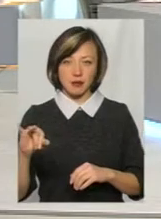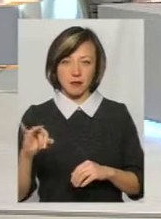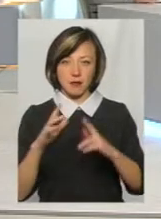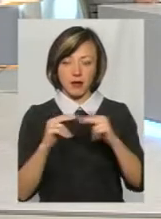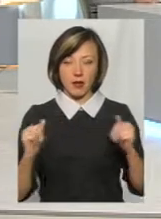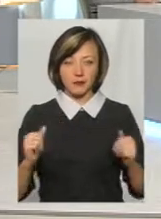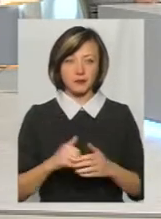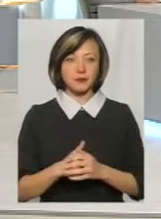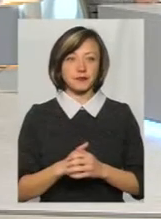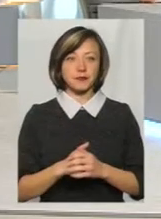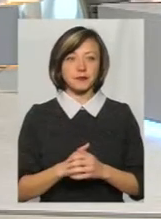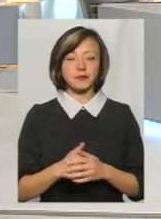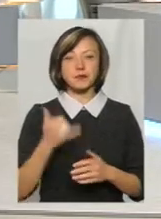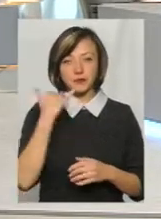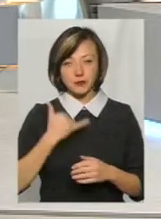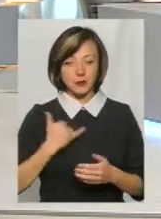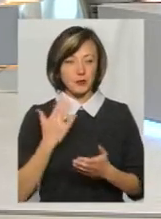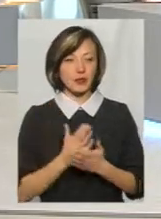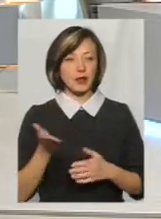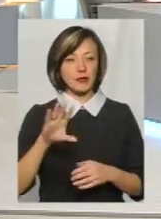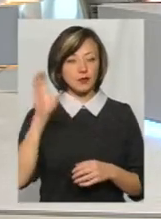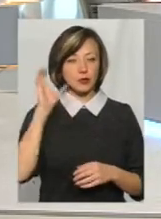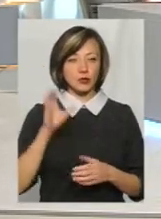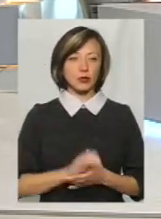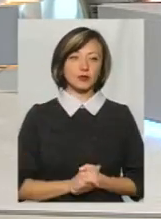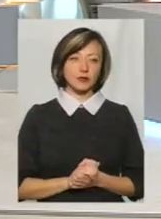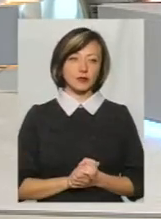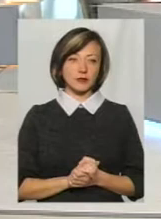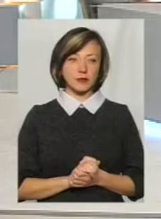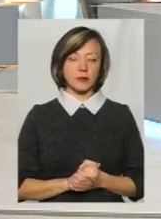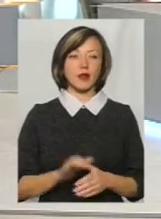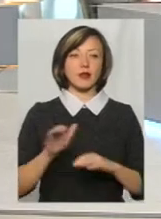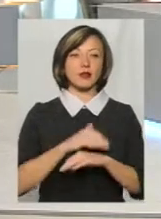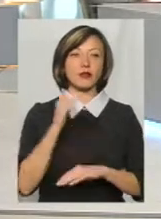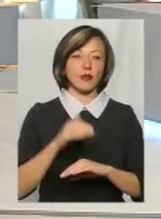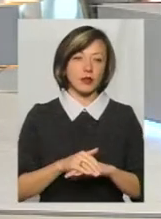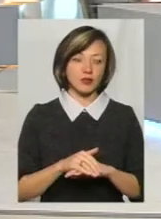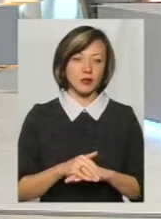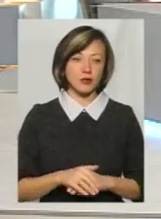Зараз прийти, мій колега відповість. Давайте, в нас є дзвіночок. Ми послухаємо нашого глядача. Доброго вечора.